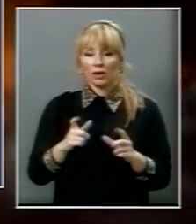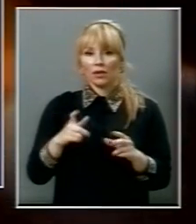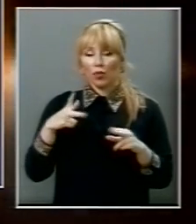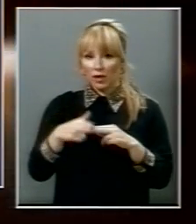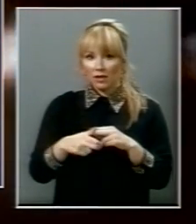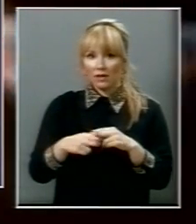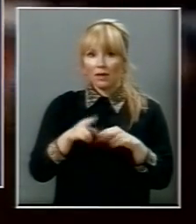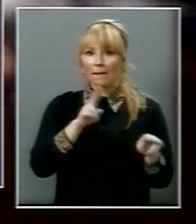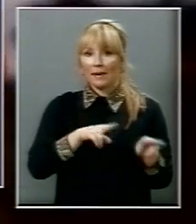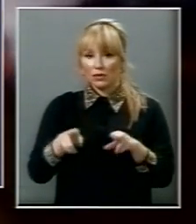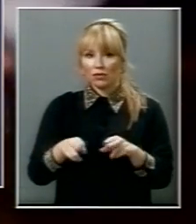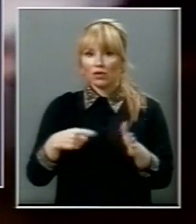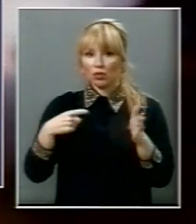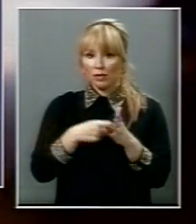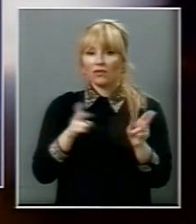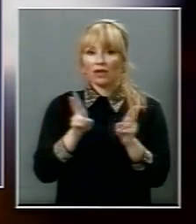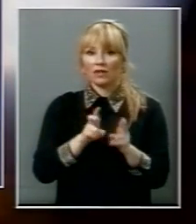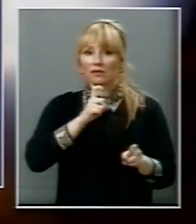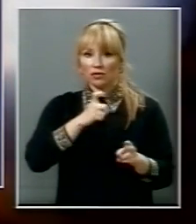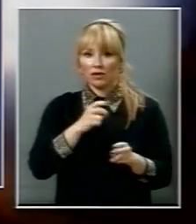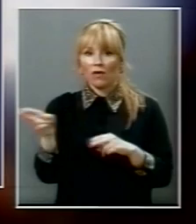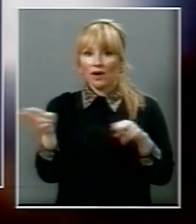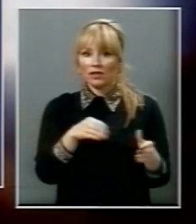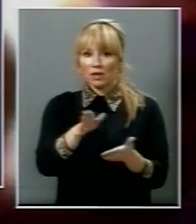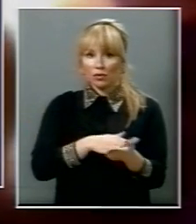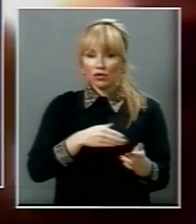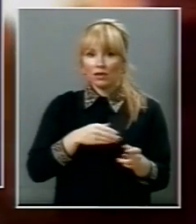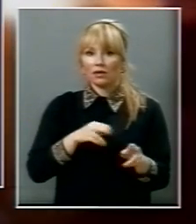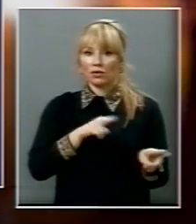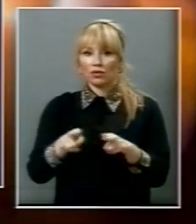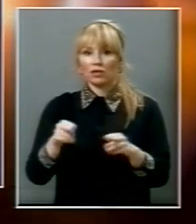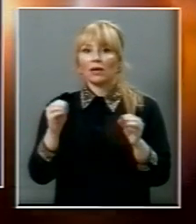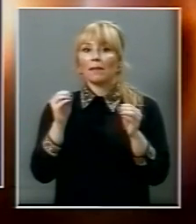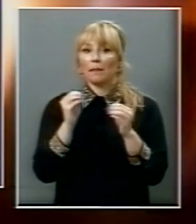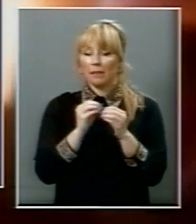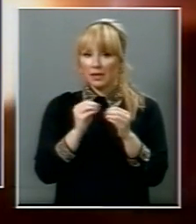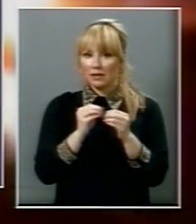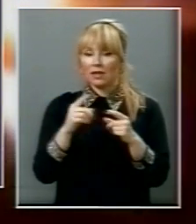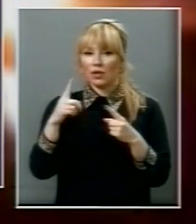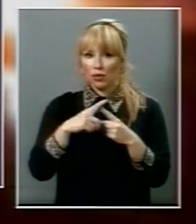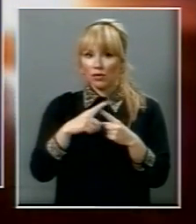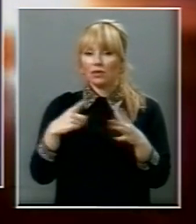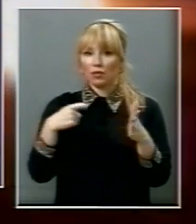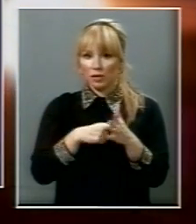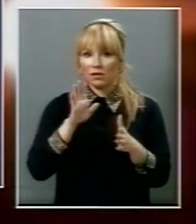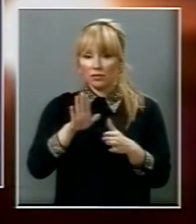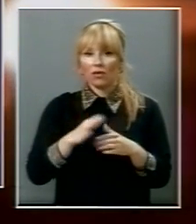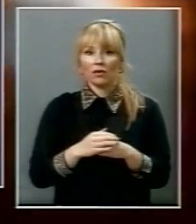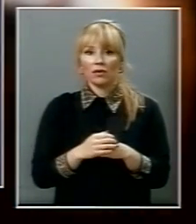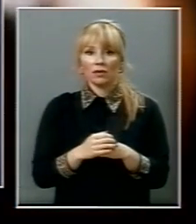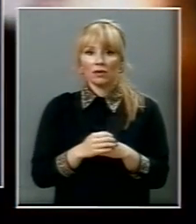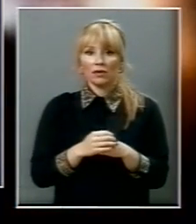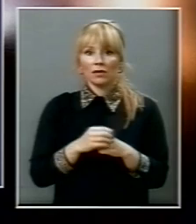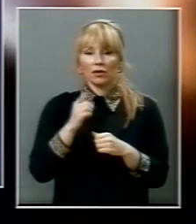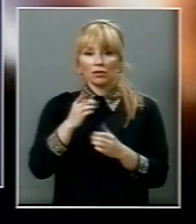ubistvo Vladislave Červenko, do vraćanje na početak suđenja za ubistvo Brisa Tatona,